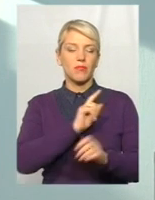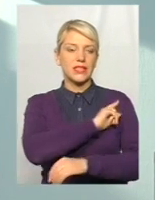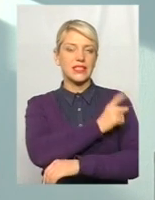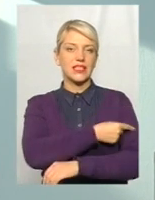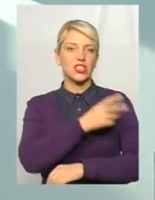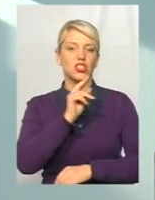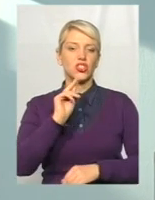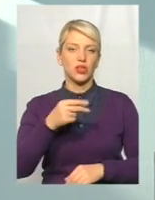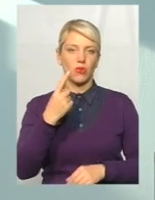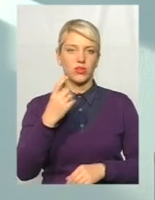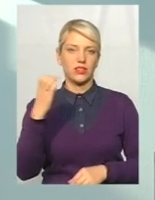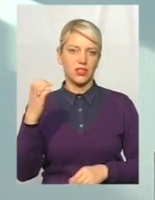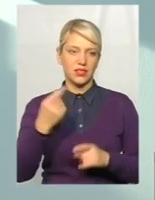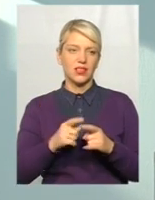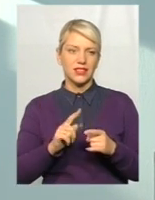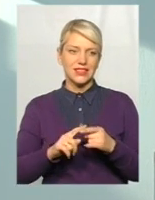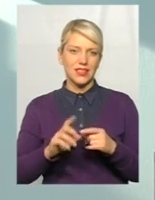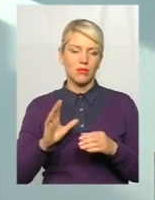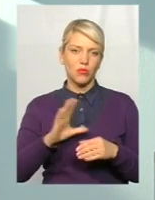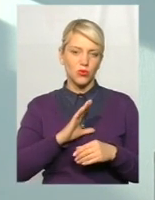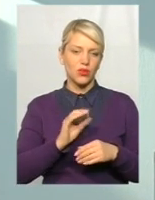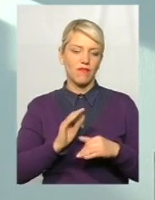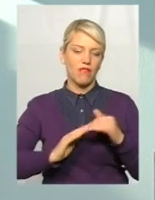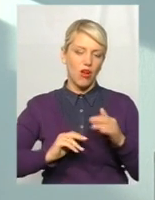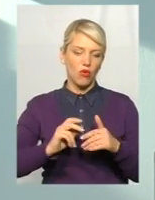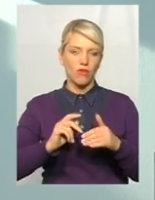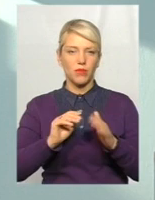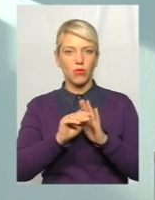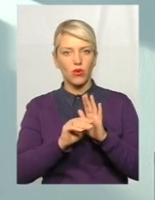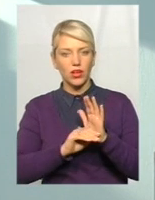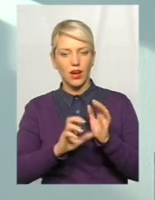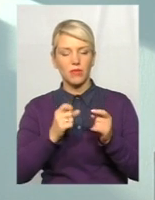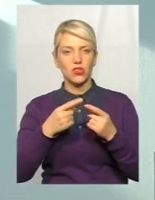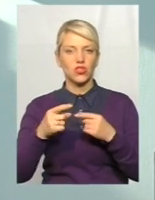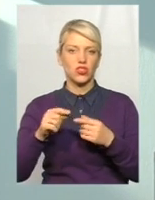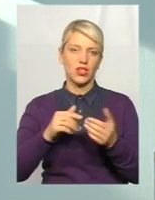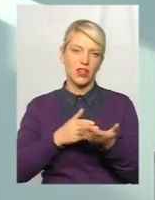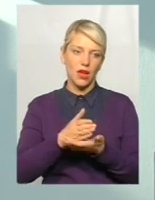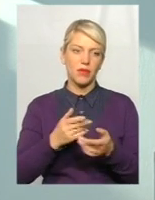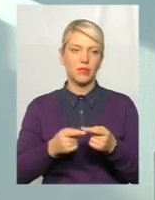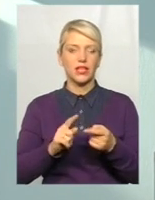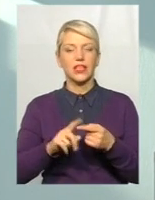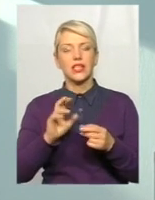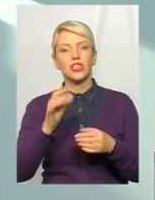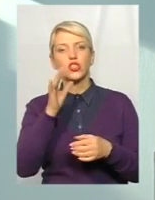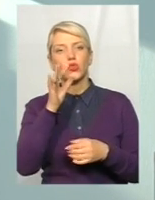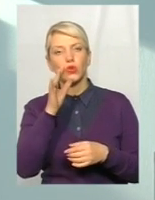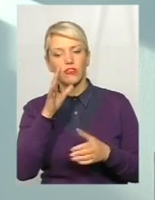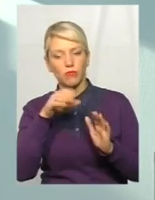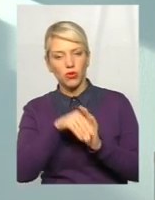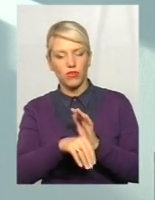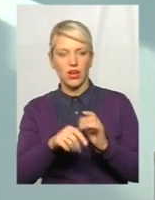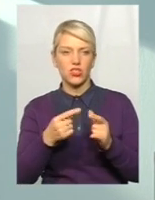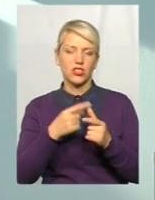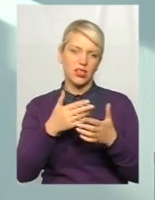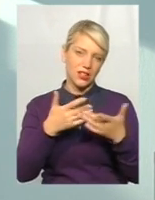абстрактні питання. Ну, як правило, це були фахові питання, як реалізовані ті чи інші напрямки, і як, в принципі, це строки впровадження, чи, можливо, імпорт